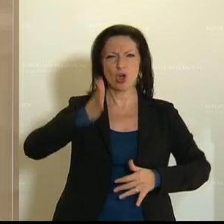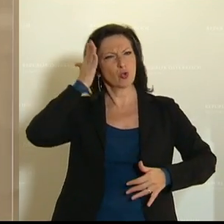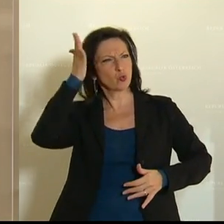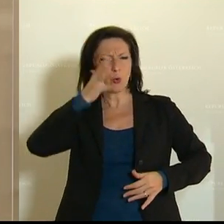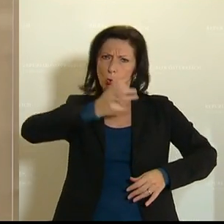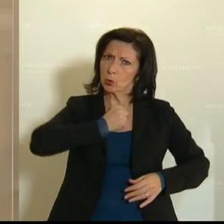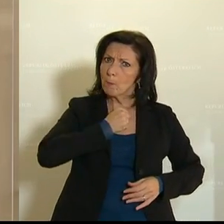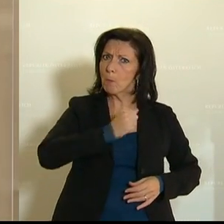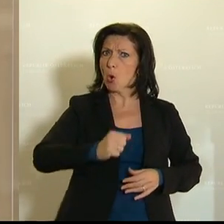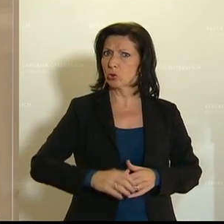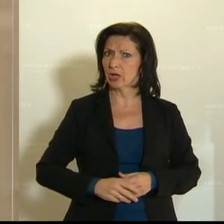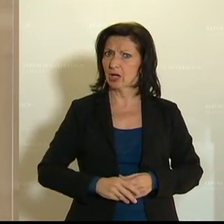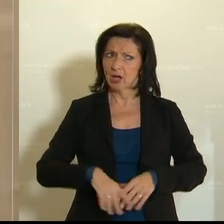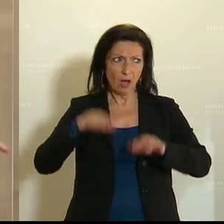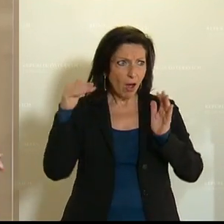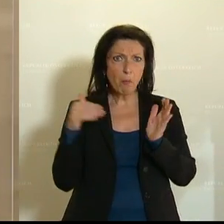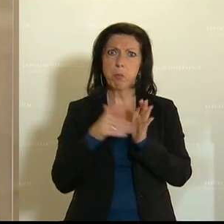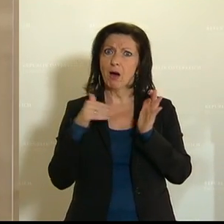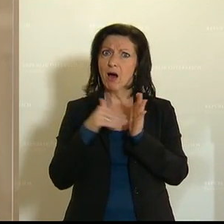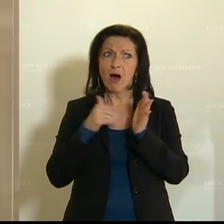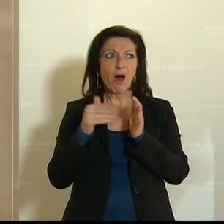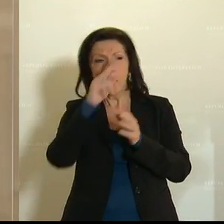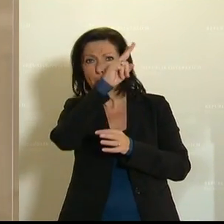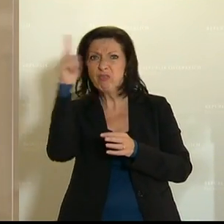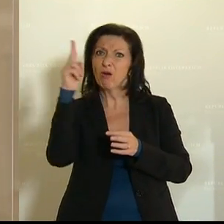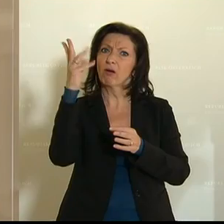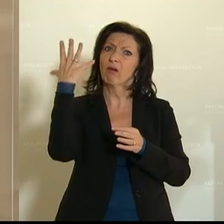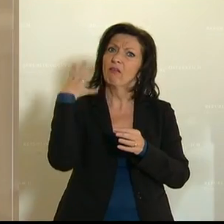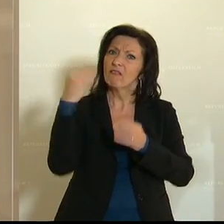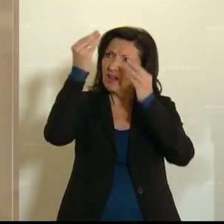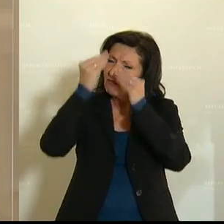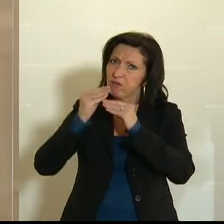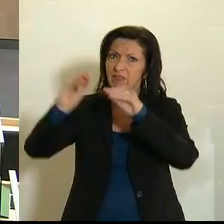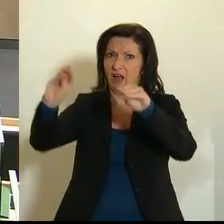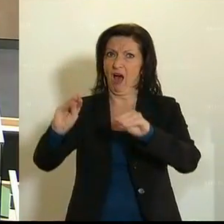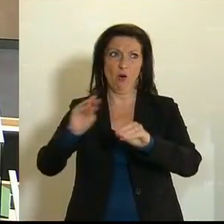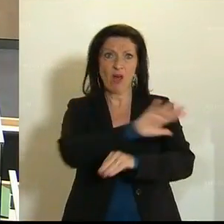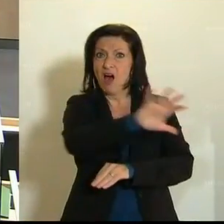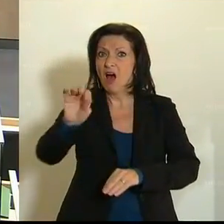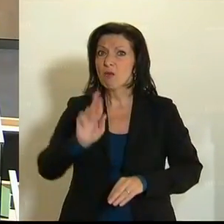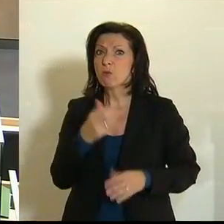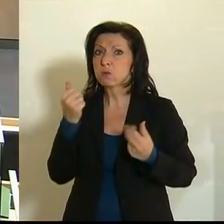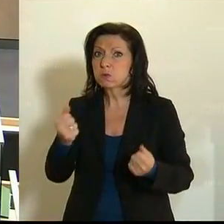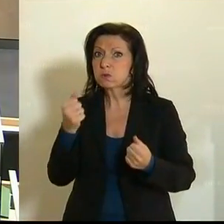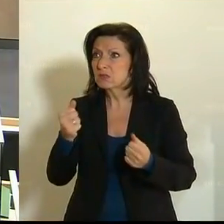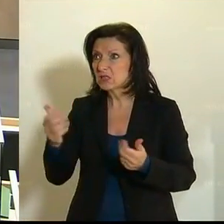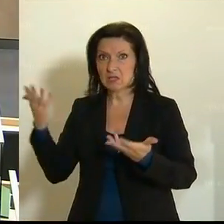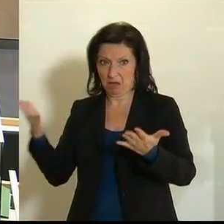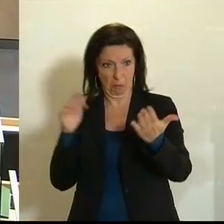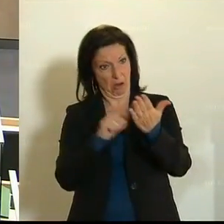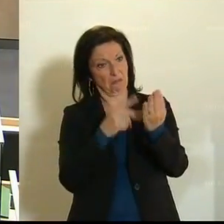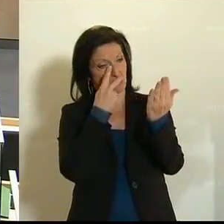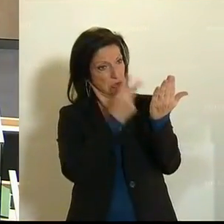die eines macht, die Vertrauen in der Bevölkerung schafft und Unsicherheiten nimmt. Es bräuchte ein großes, mutiges,